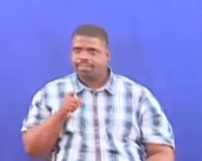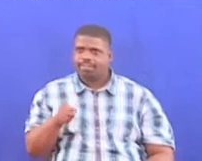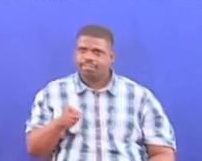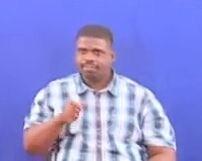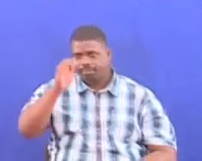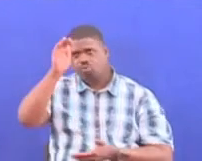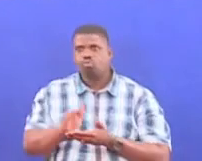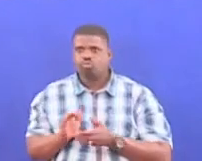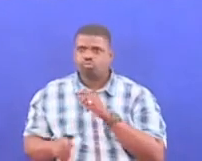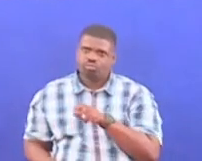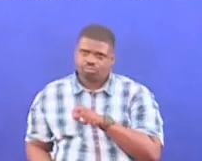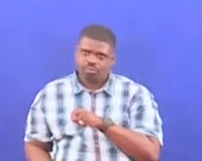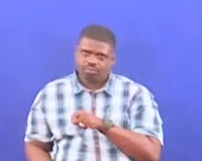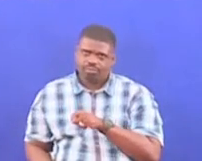pungufu.